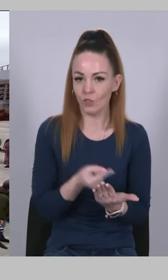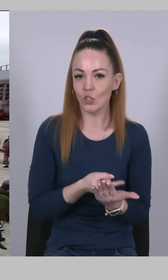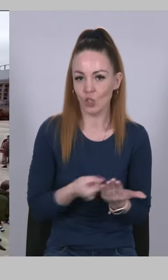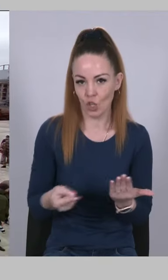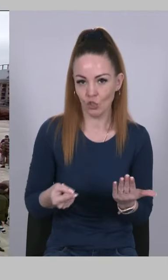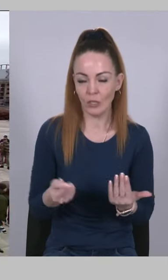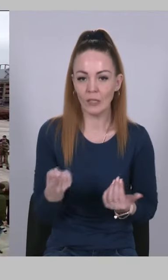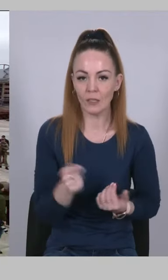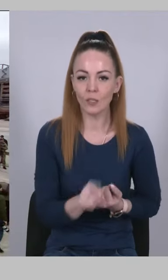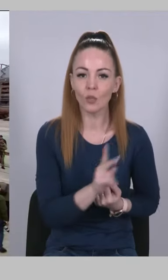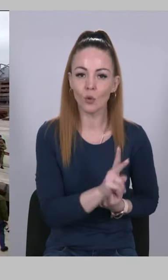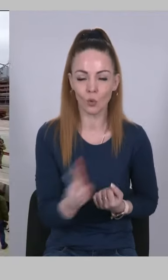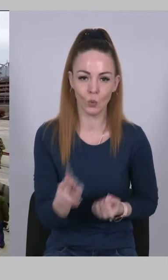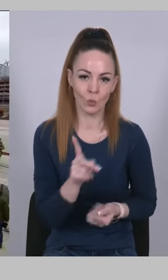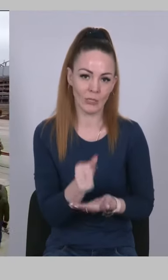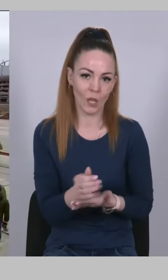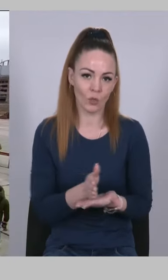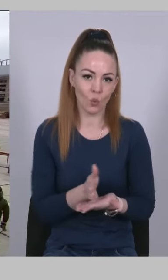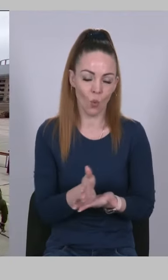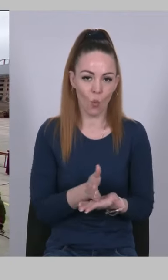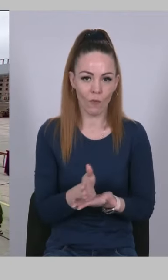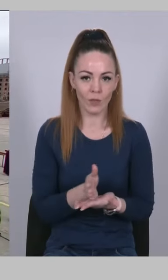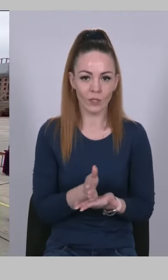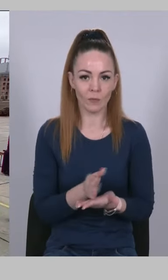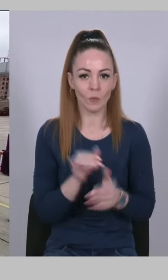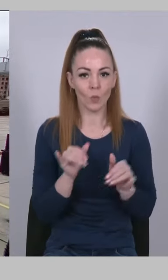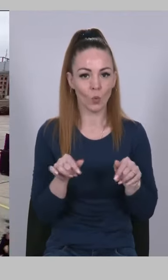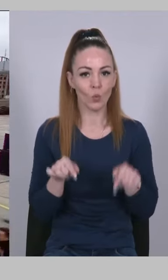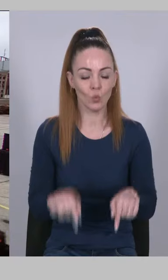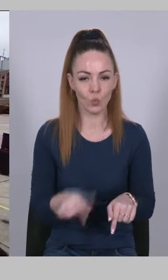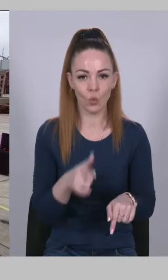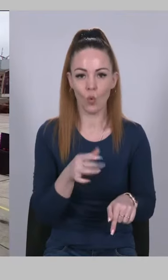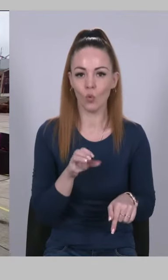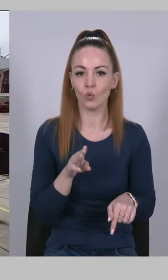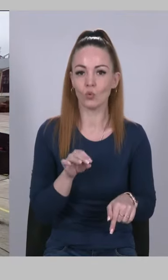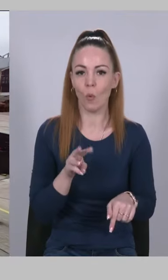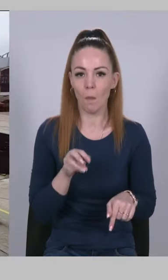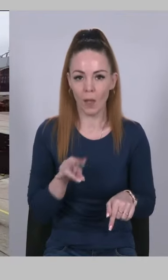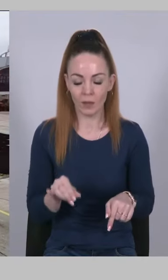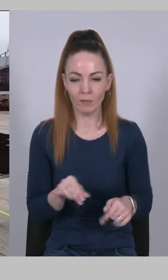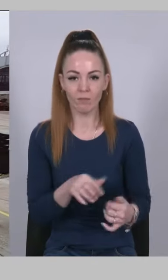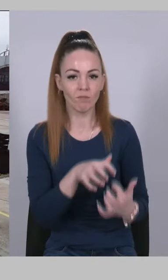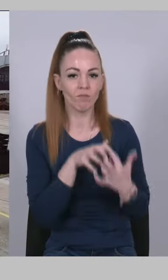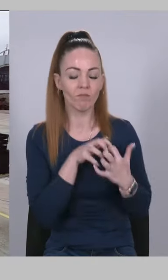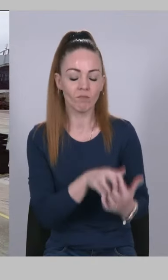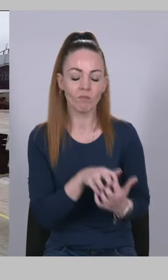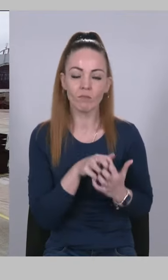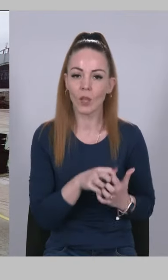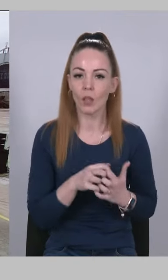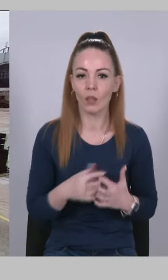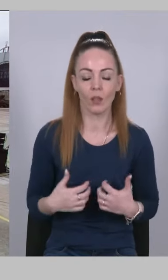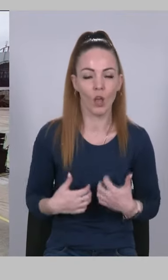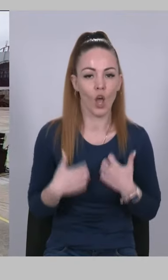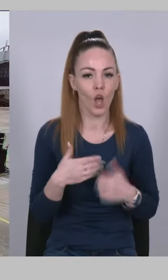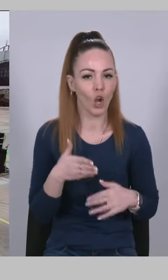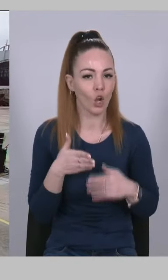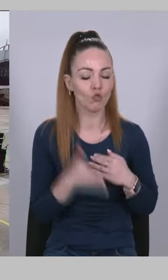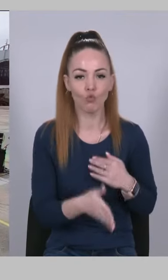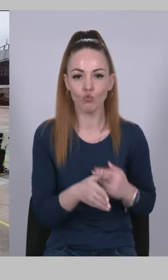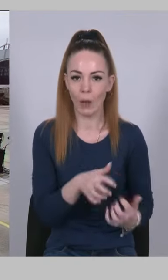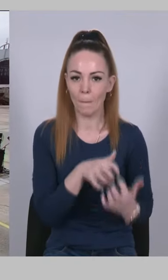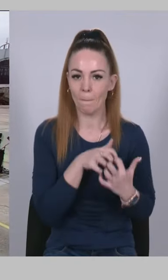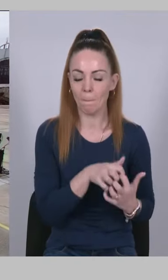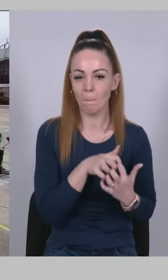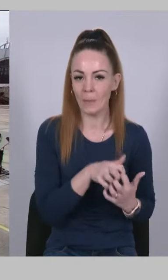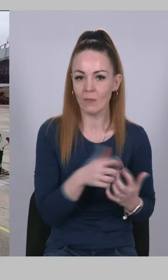хто цього заслуговує, бо тут, у Гостомелі, відбувалася рішуча битва, битва, яку